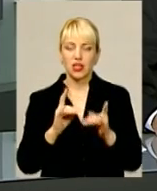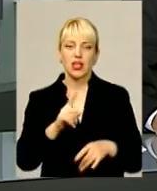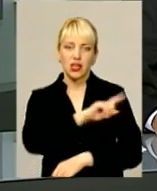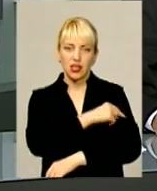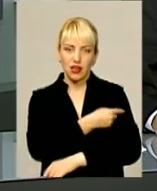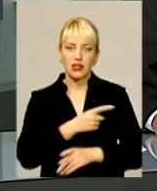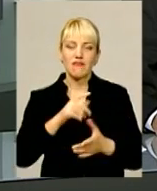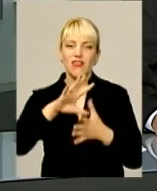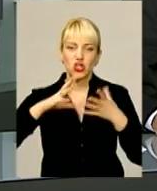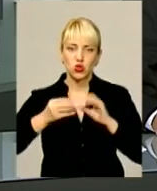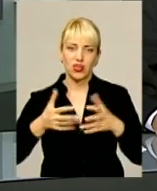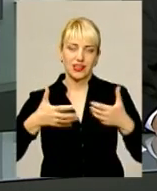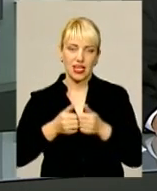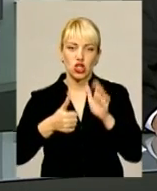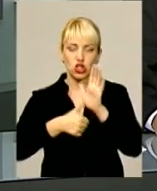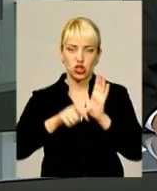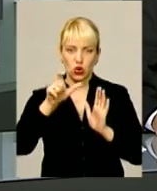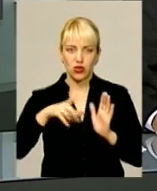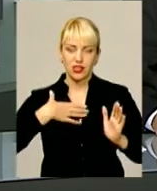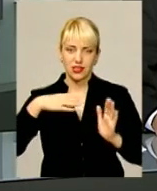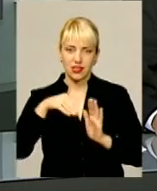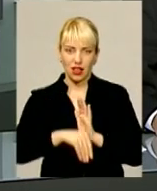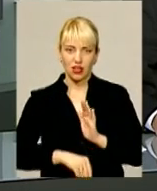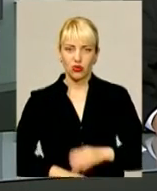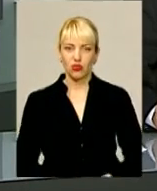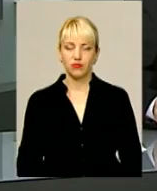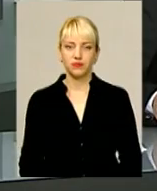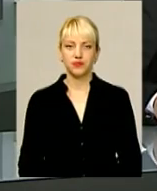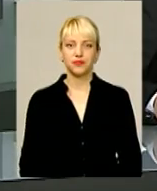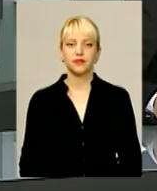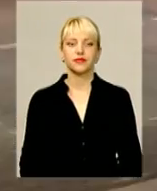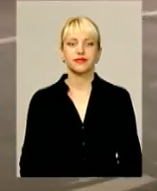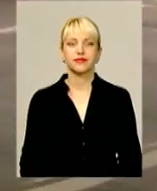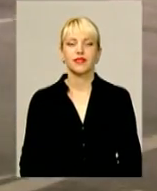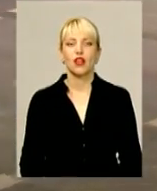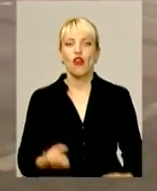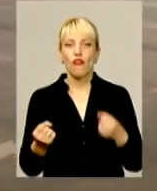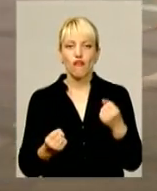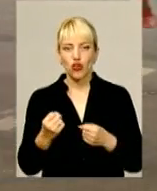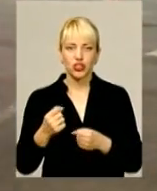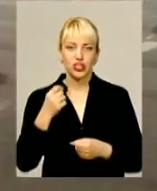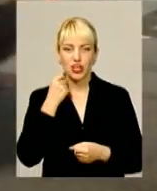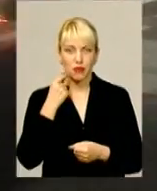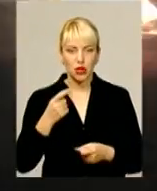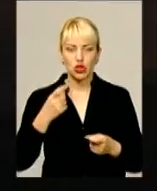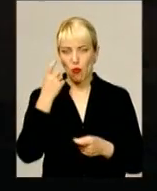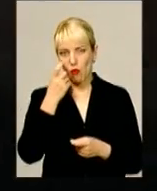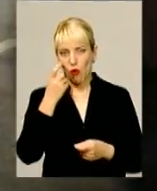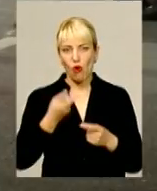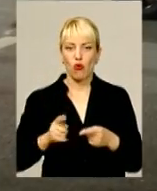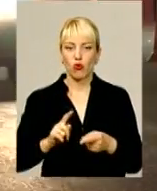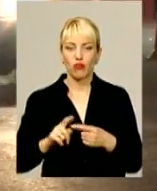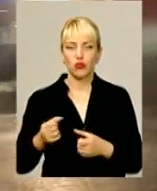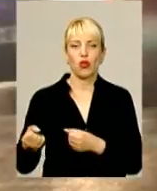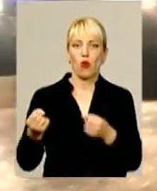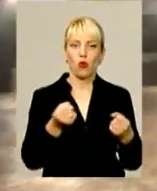ДТП. Шестеро загинули. Тему продовжує Надія Драганчук. Водії під мухою продовжують колесити вулицями